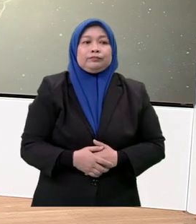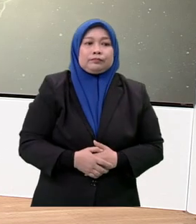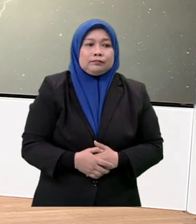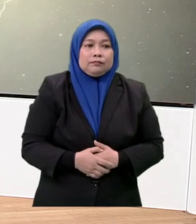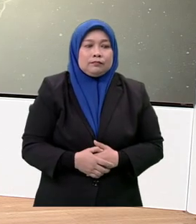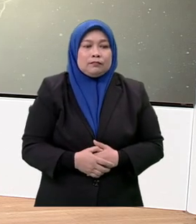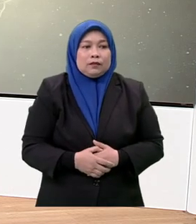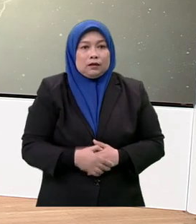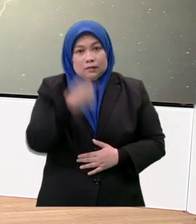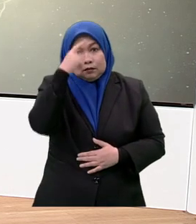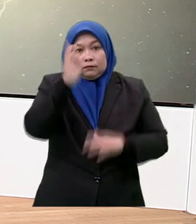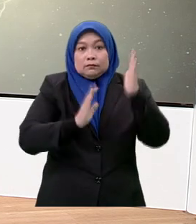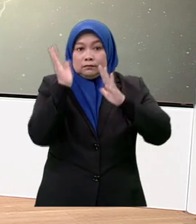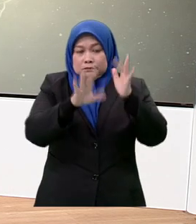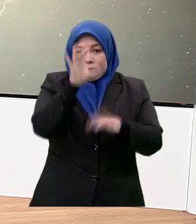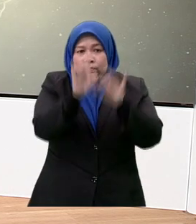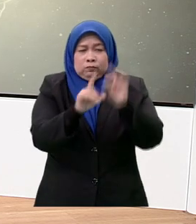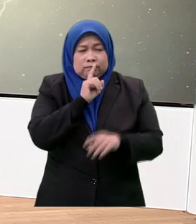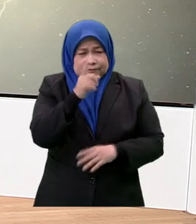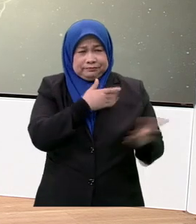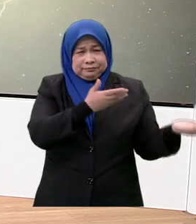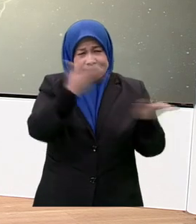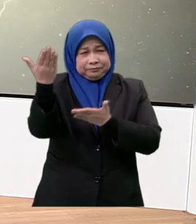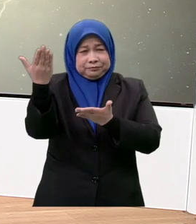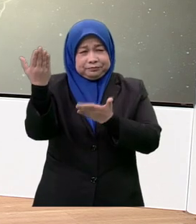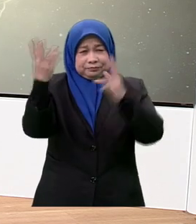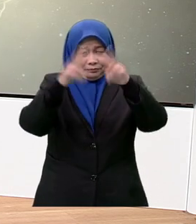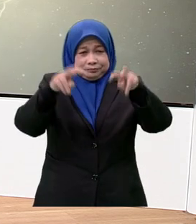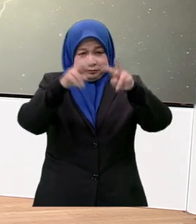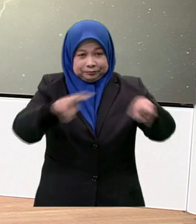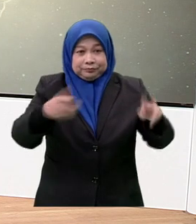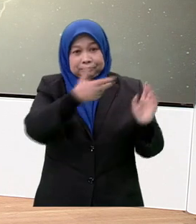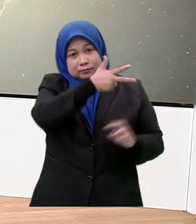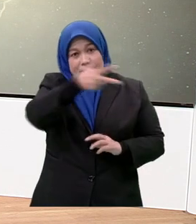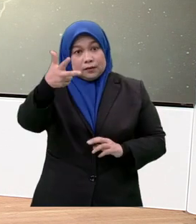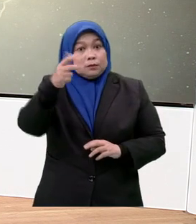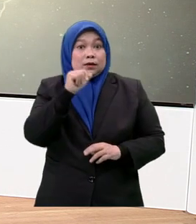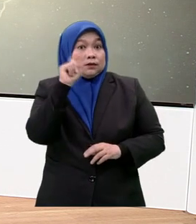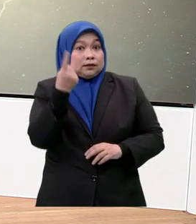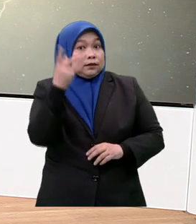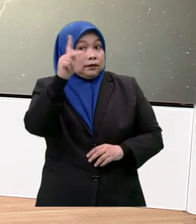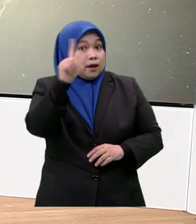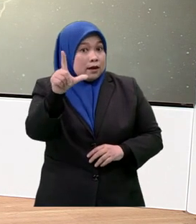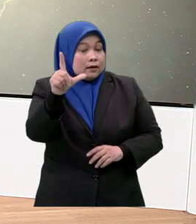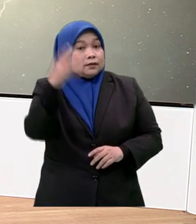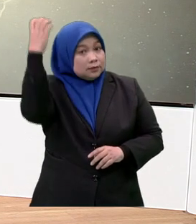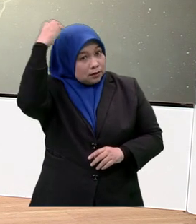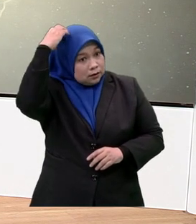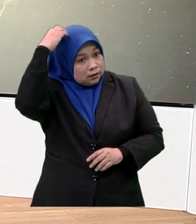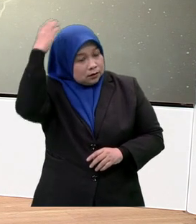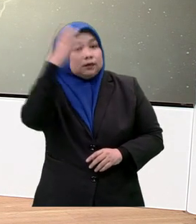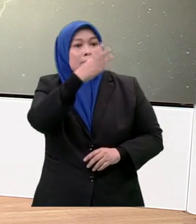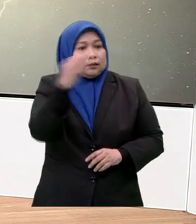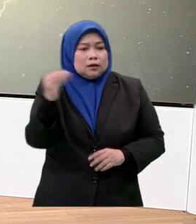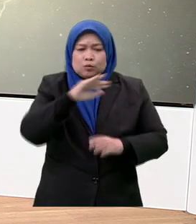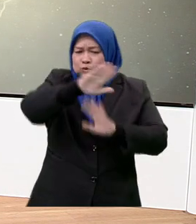Baik untuk Malaysia memilih, pastinya kami membawakan liputan kepada anda bukan sahaja di Kuala Lumpur, di Selangor, malah